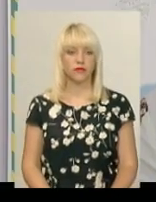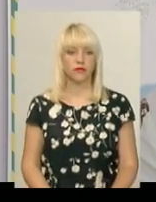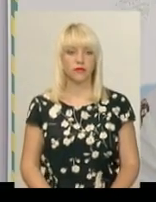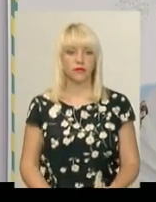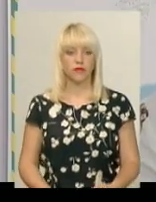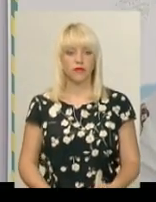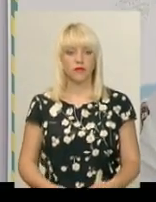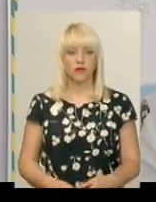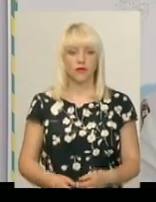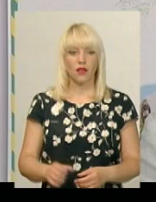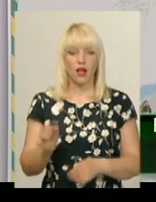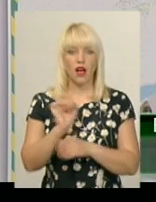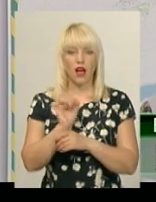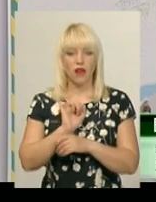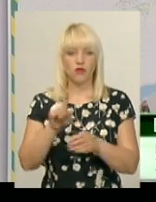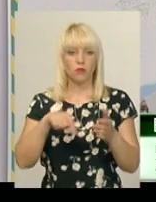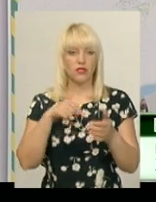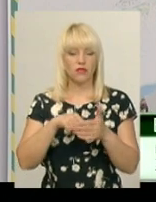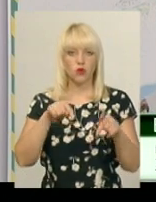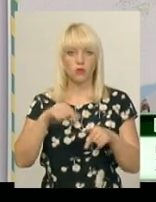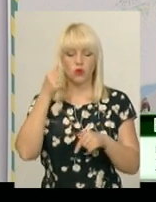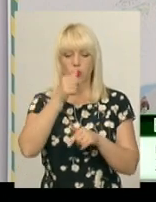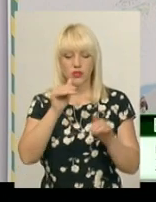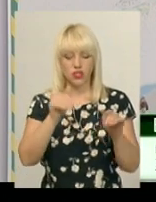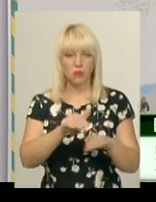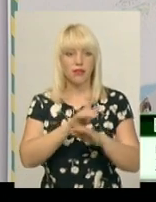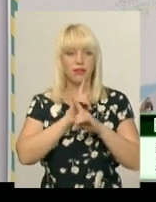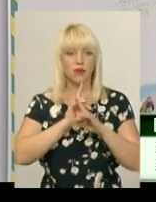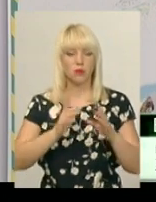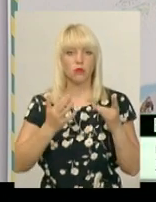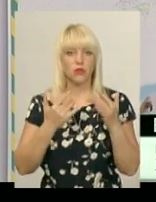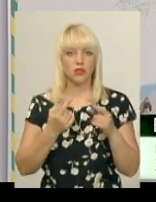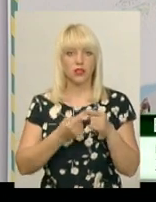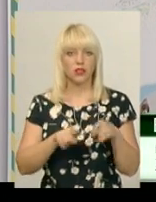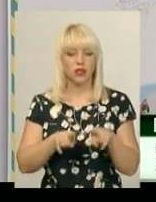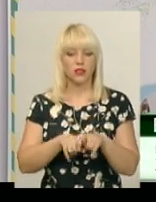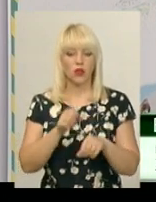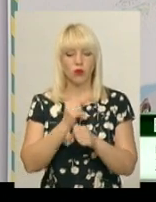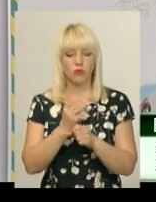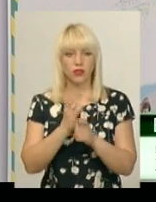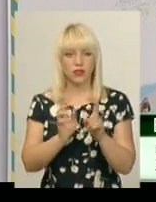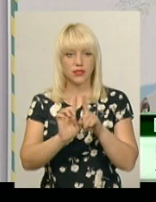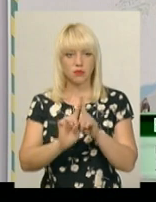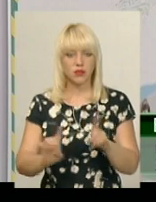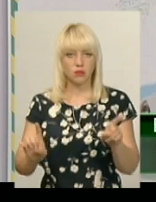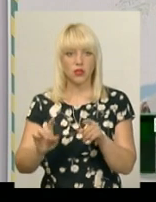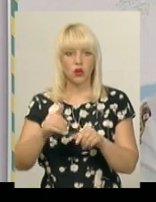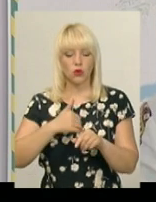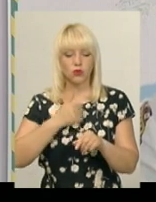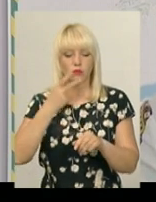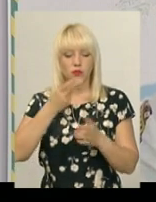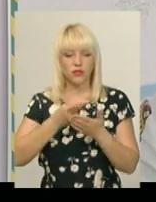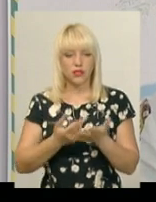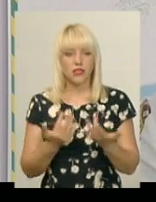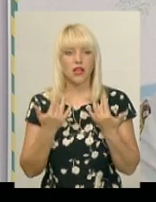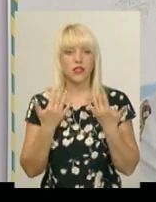Автомістечко цього року ми чіпати не будемо, оскільки ті роботи є дуже специфічними і хочемо подивитися,